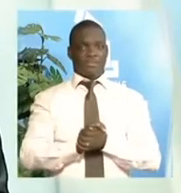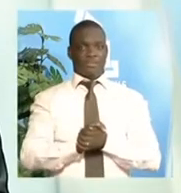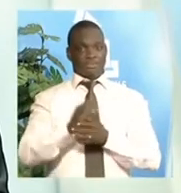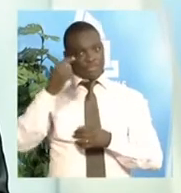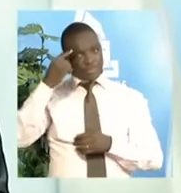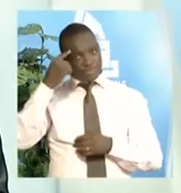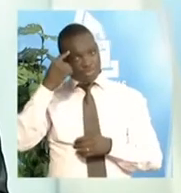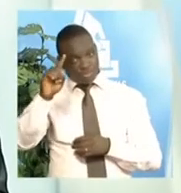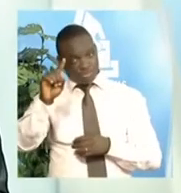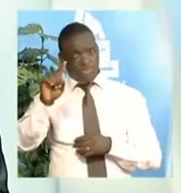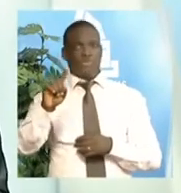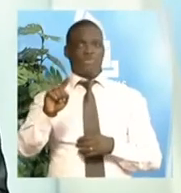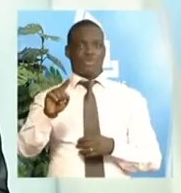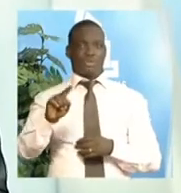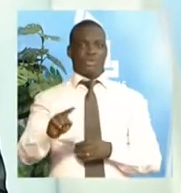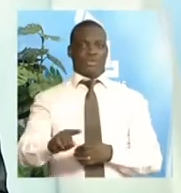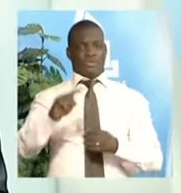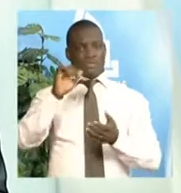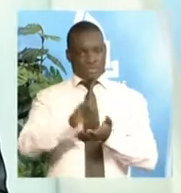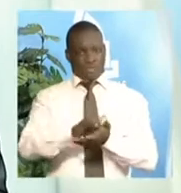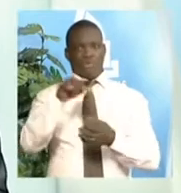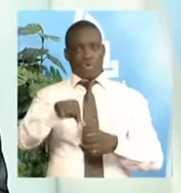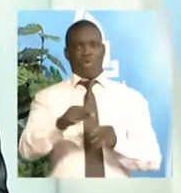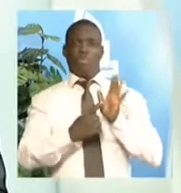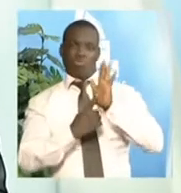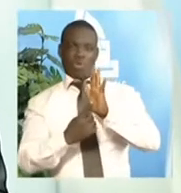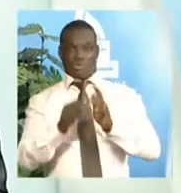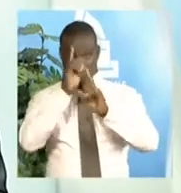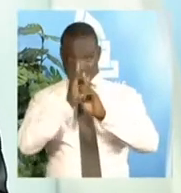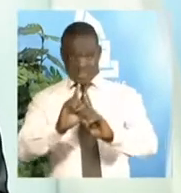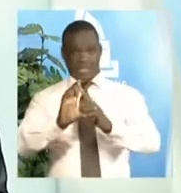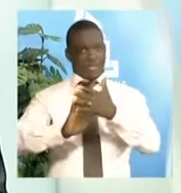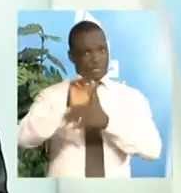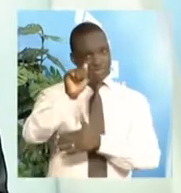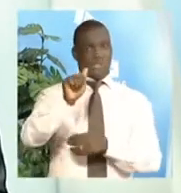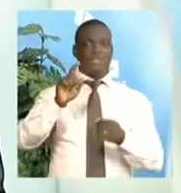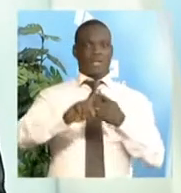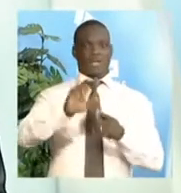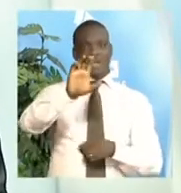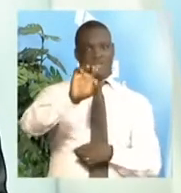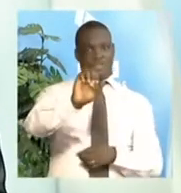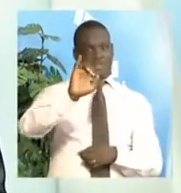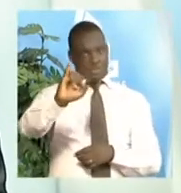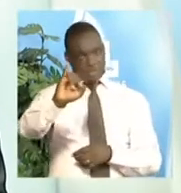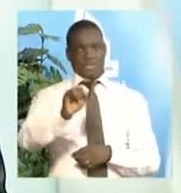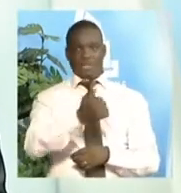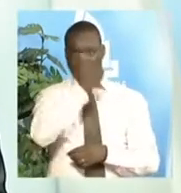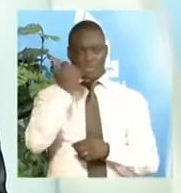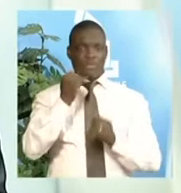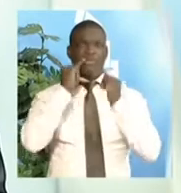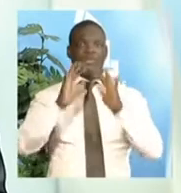pour s'être montré digne de la confiance de la Commission électorale en allant voter